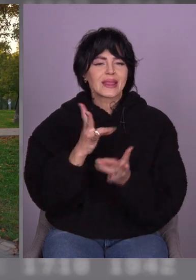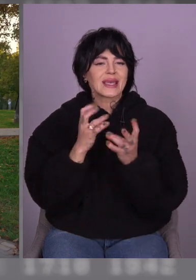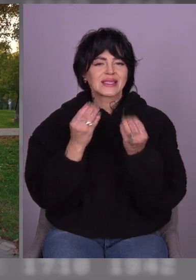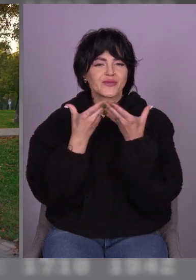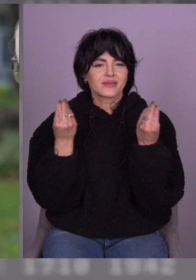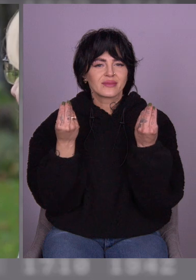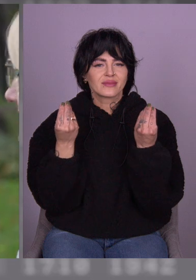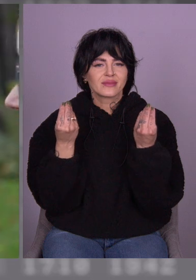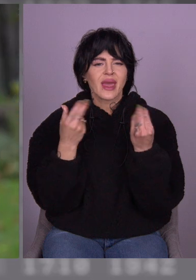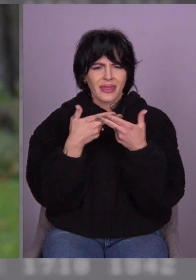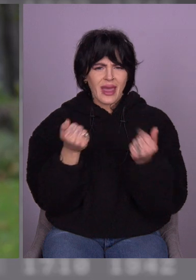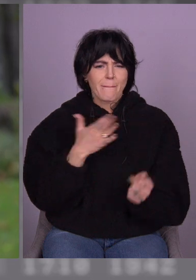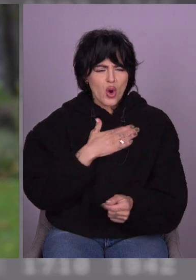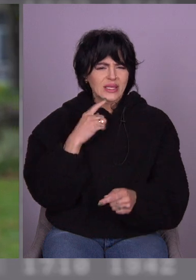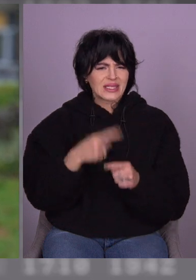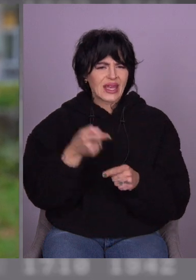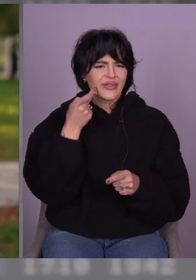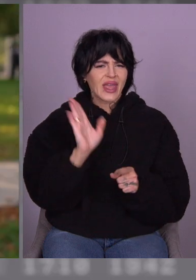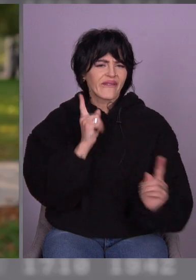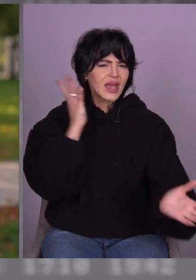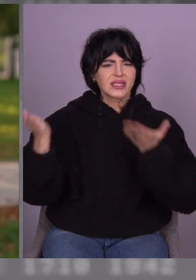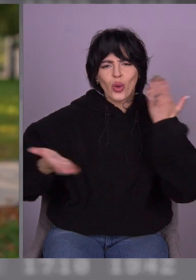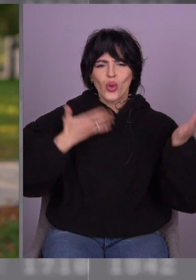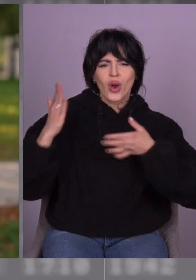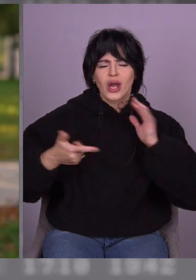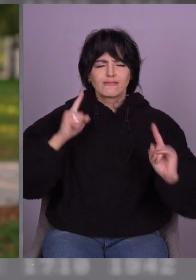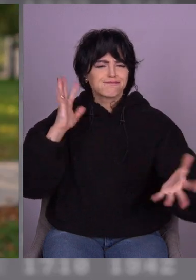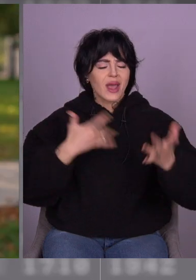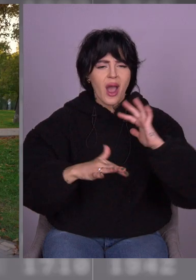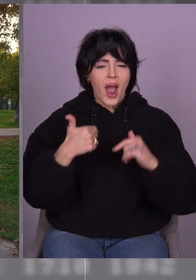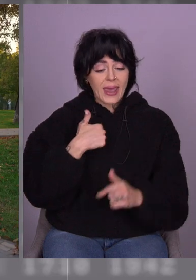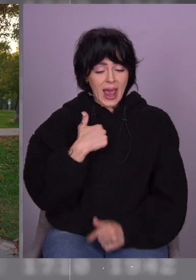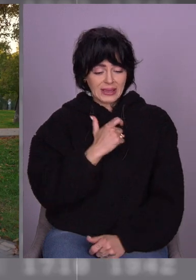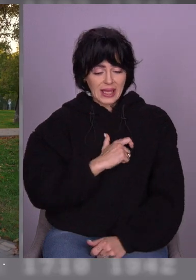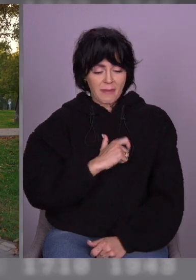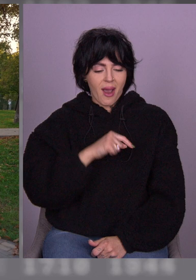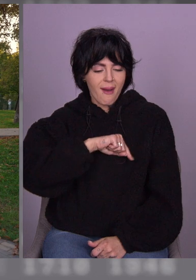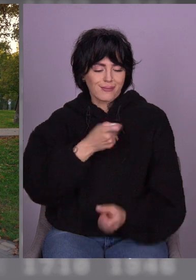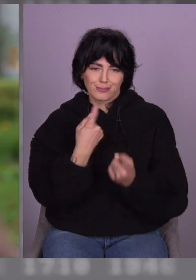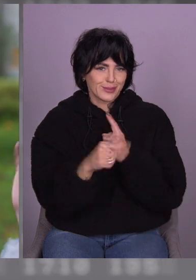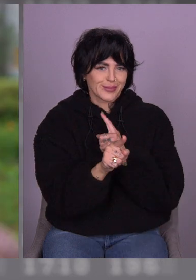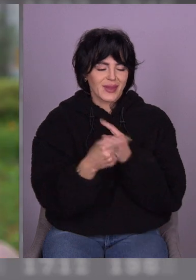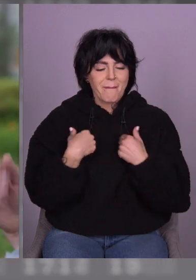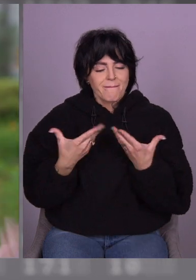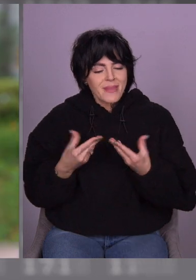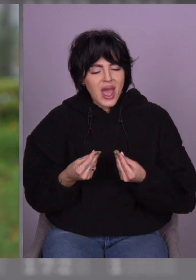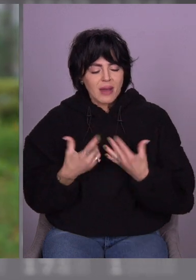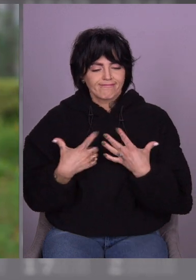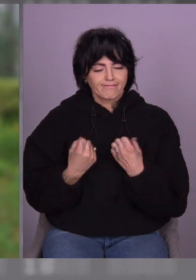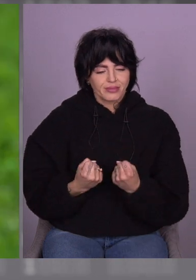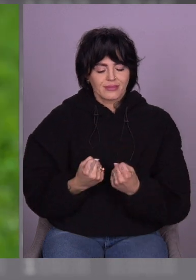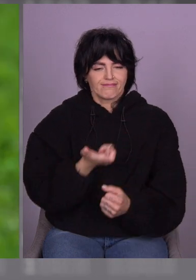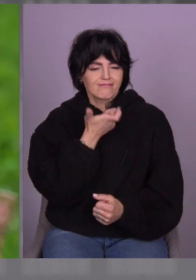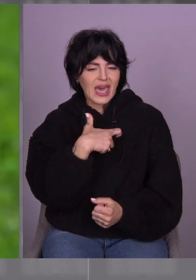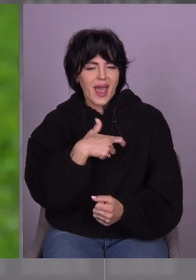це Альонка, це може. Альона така вона, це я б її ж така стримана консервативна. Альона так, вона десь щось придумає. Я пропоную